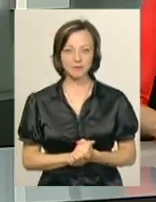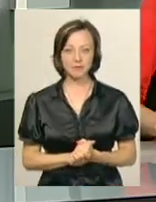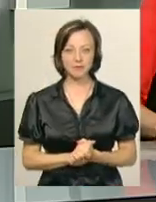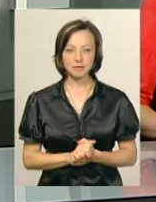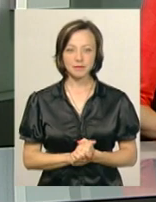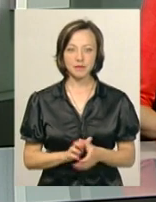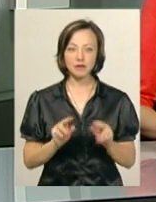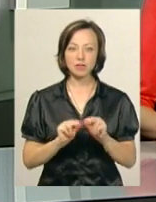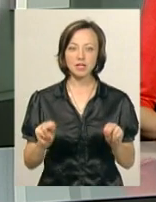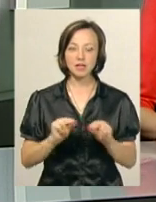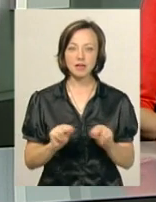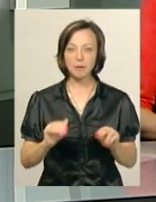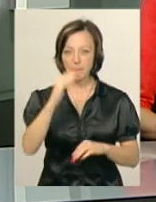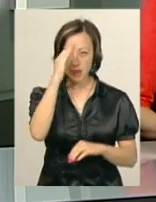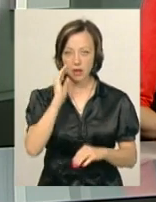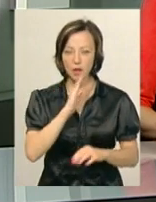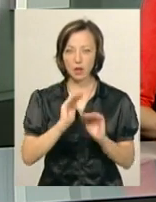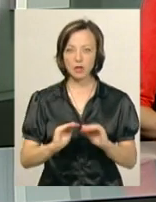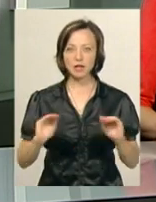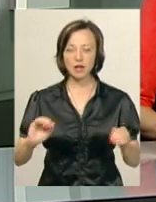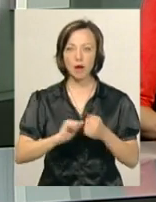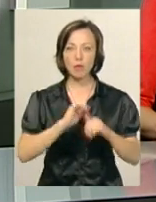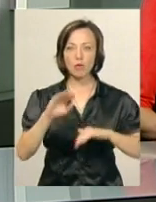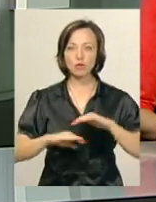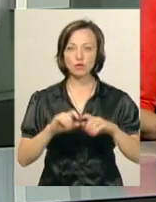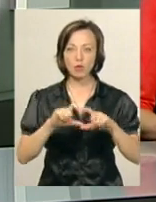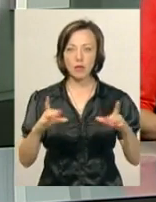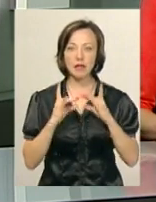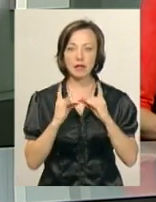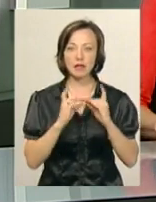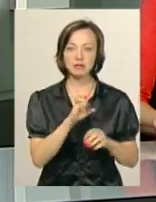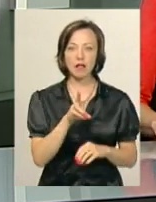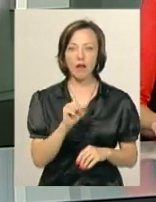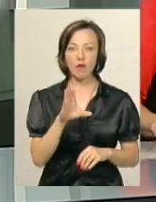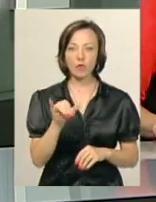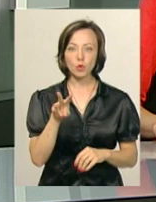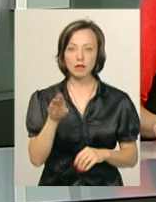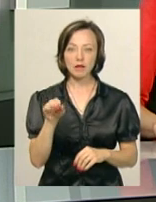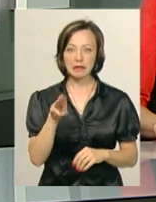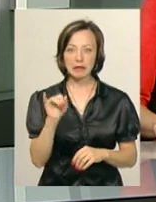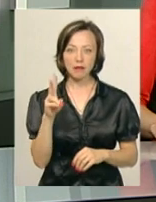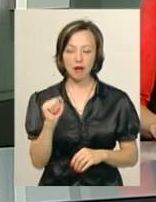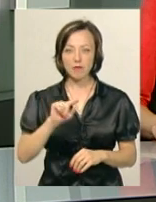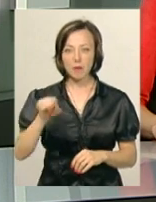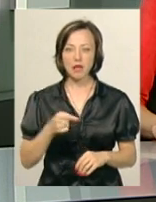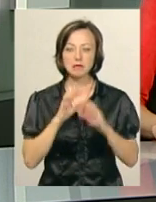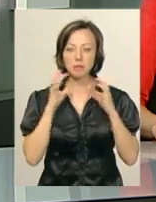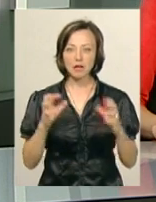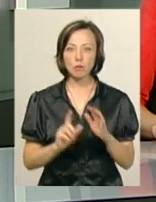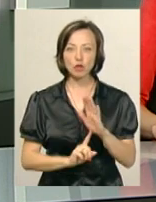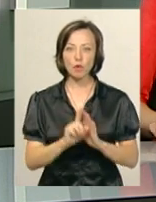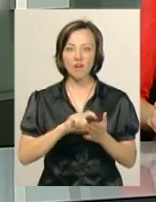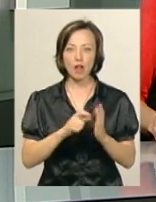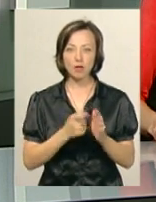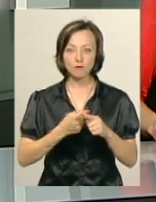Вчителі та батьки учнів Кам'янець-Подільської школи-інтернату Славутинка вимагають зберегти початкові класи у цьому навчальному